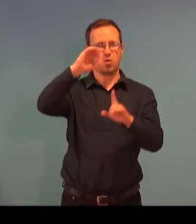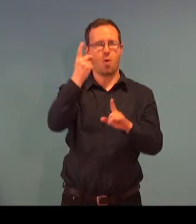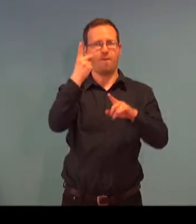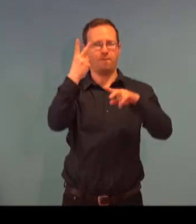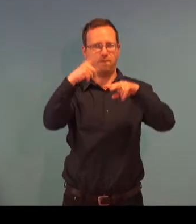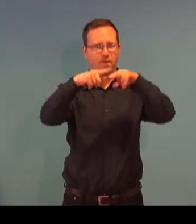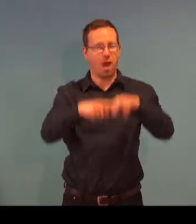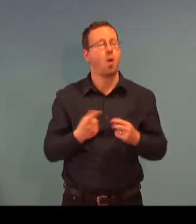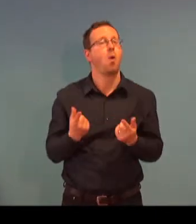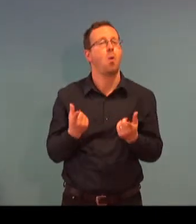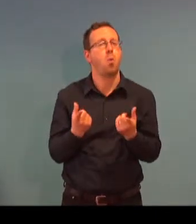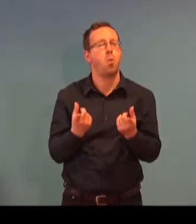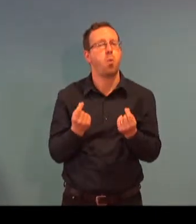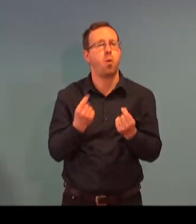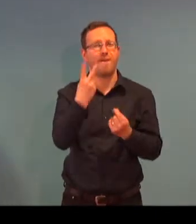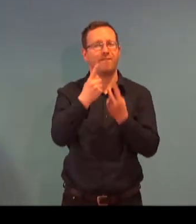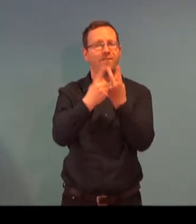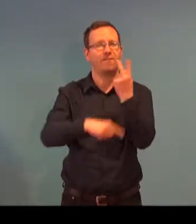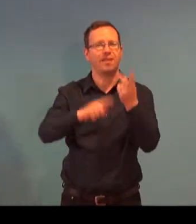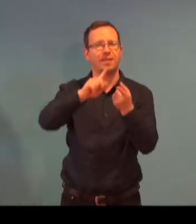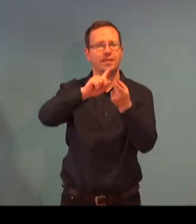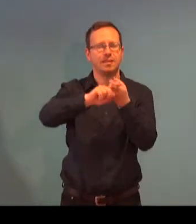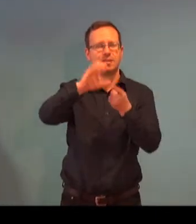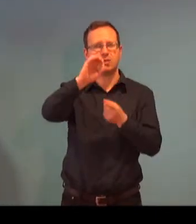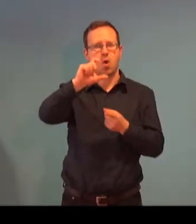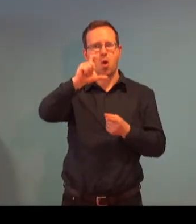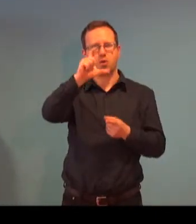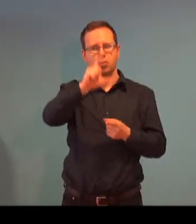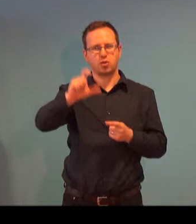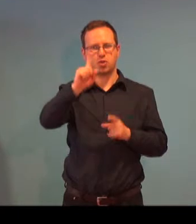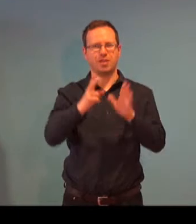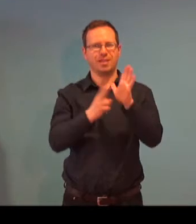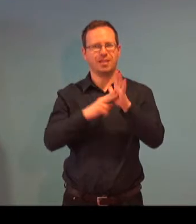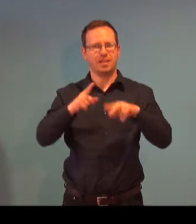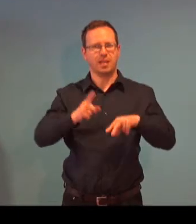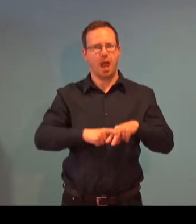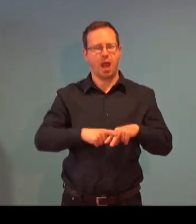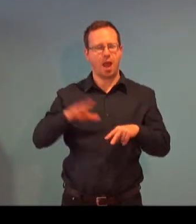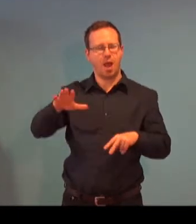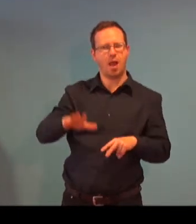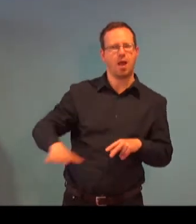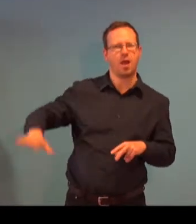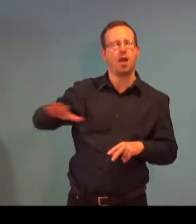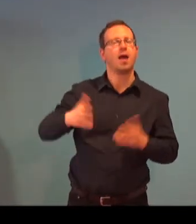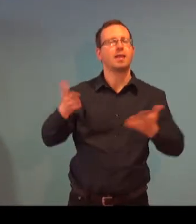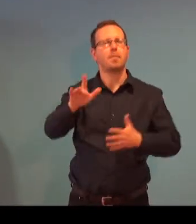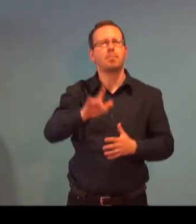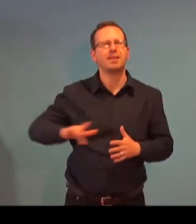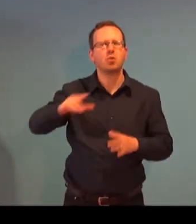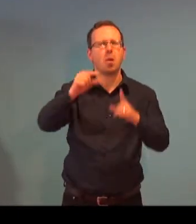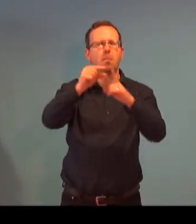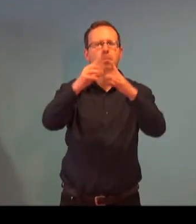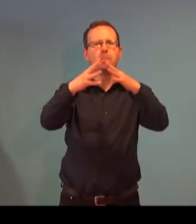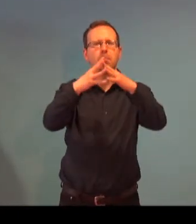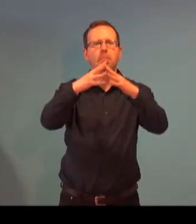i vzdělávání jenom